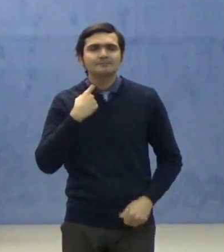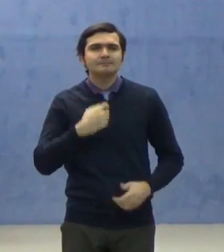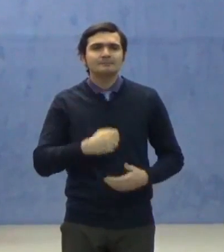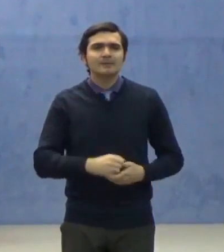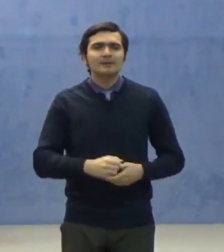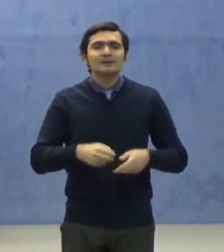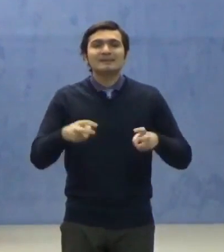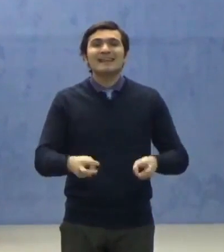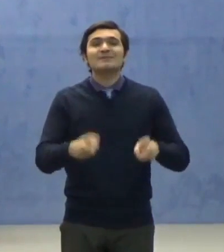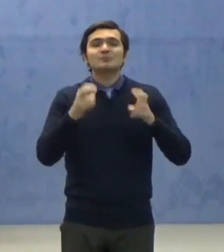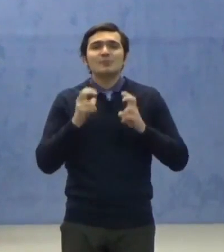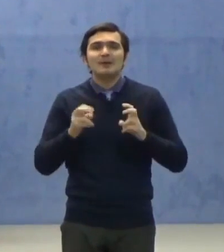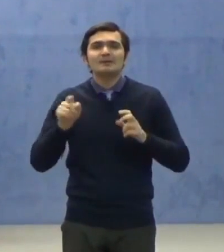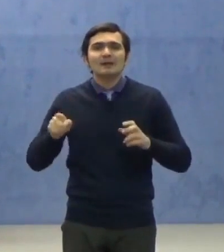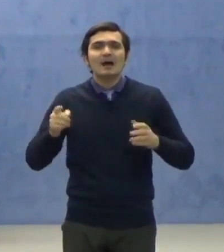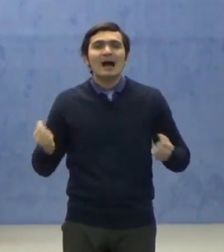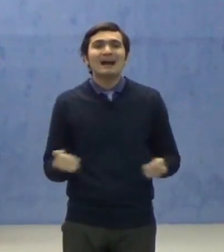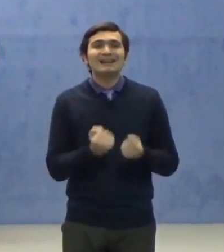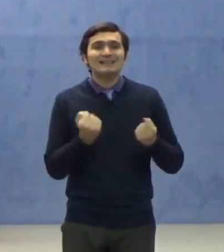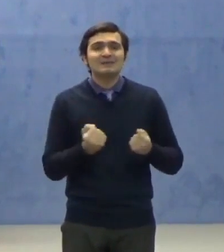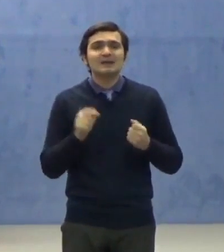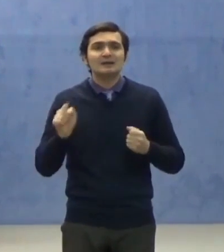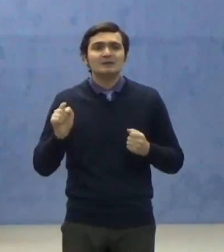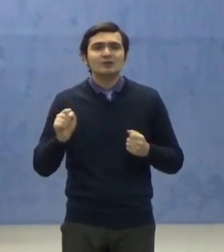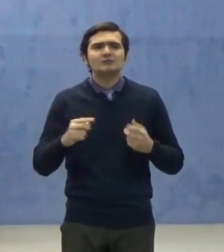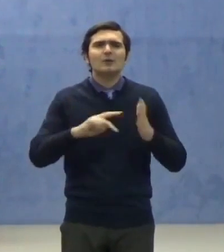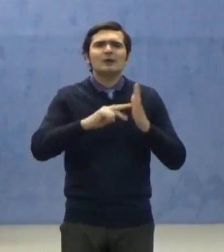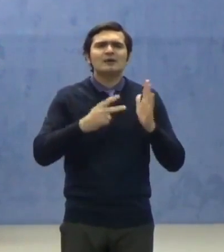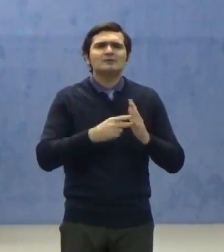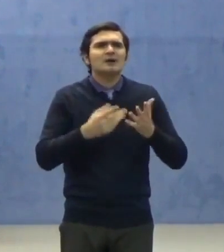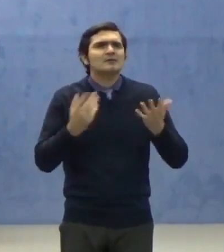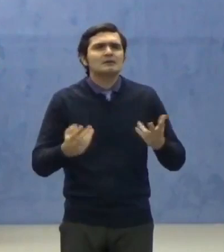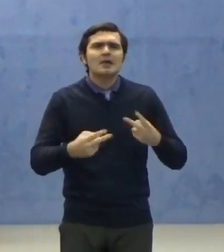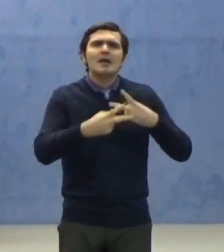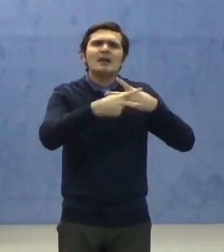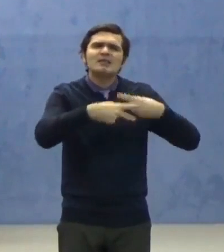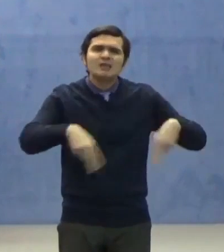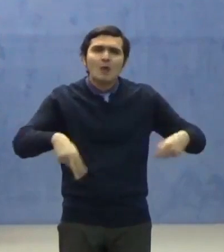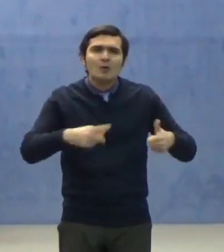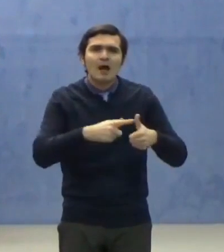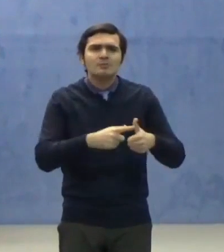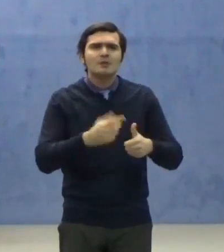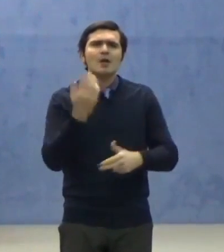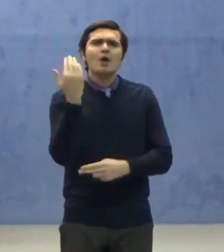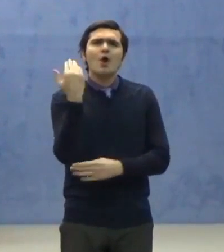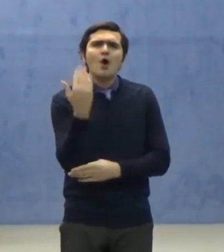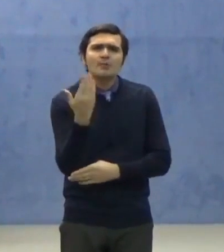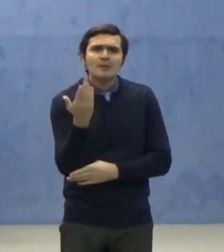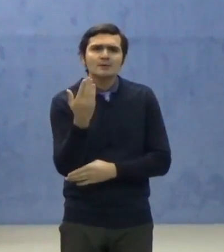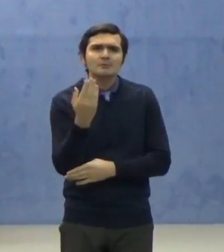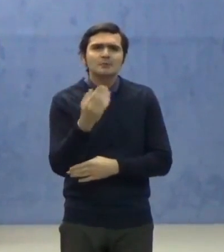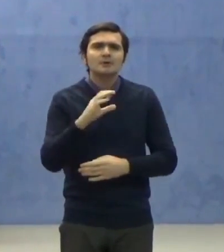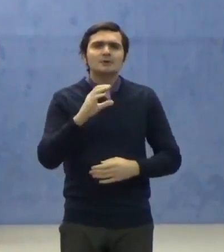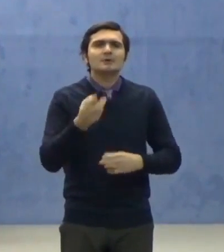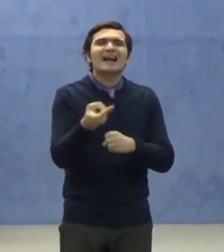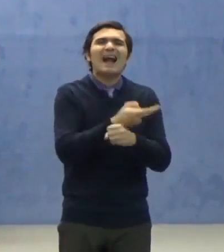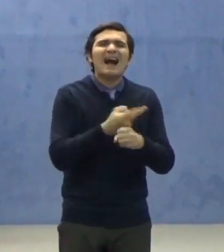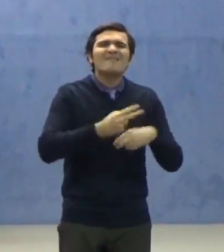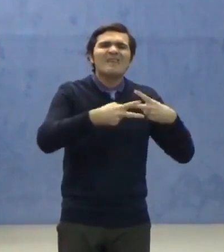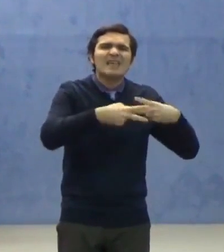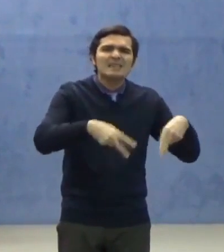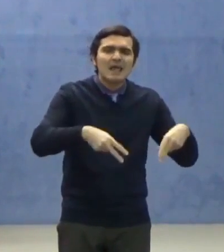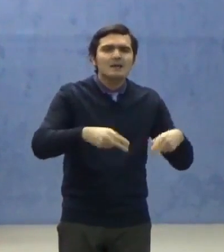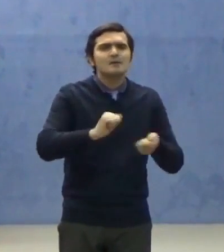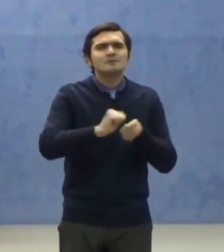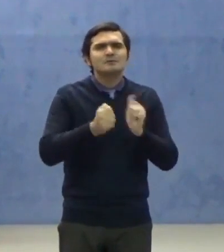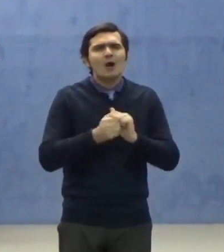activitatea organizată de restaurante, hoteluri, cafenele sau